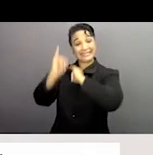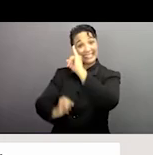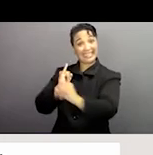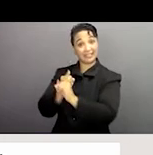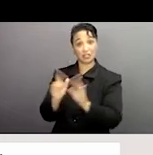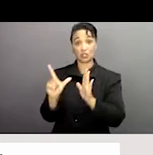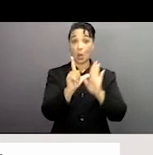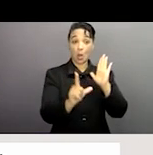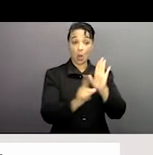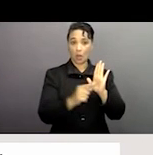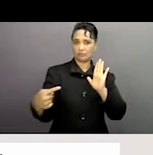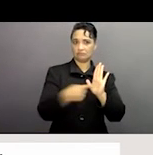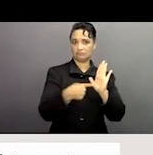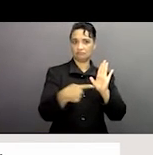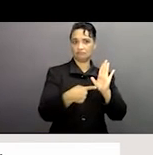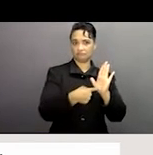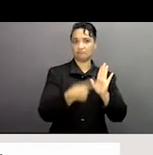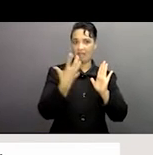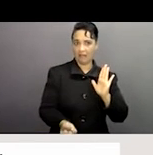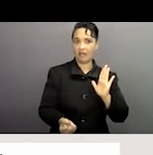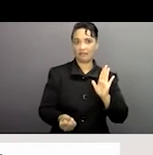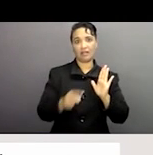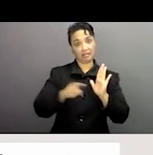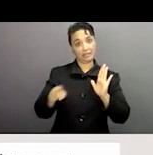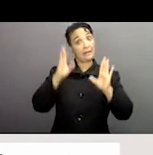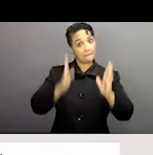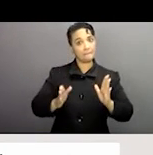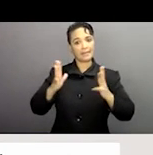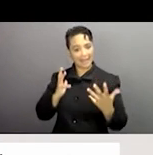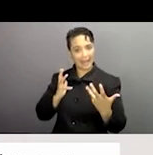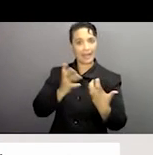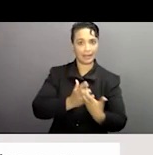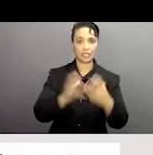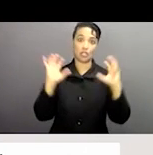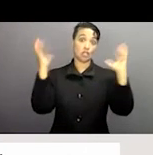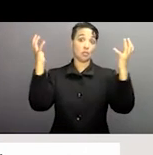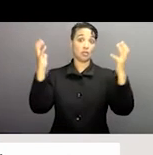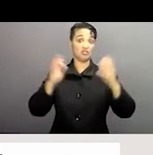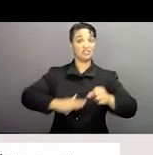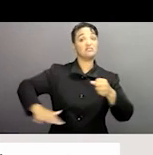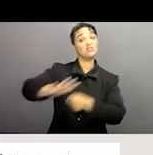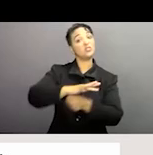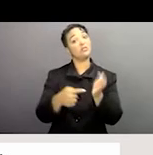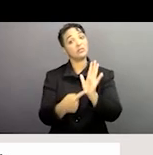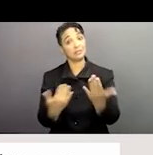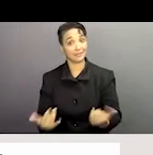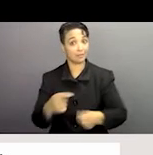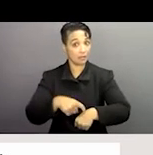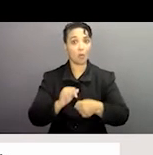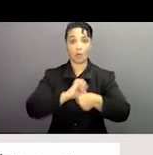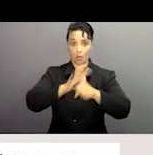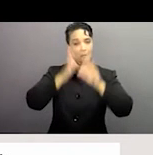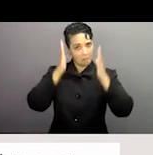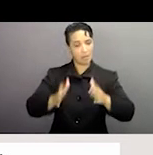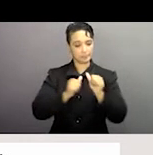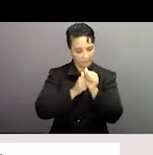compris les obligations en ce qui concerne l'esclavage moderne qui doit continuer à être mise en application dans ces situations telles